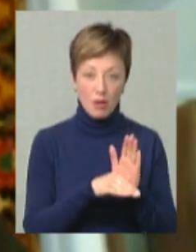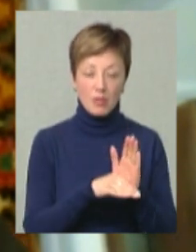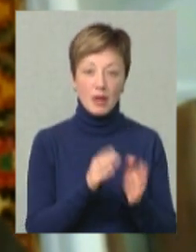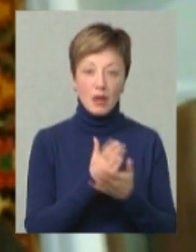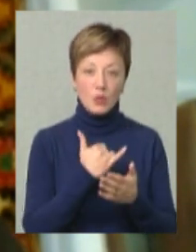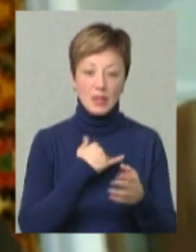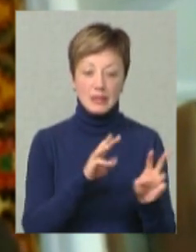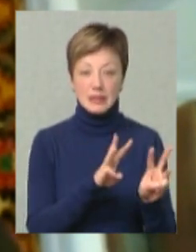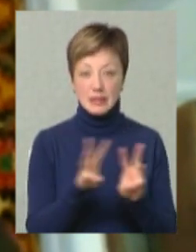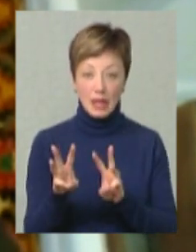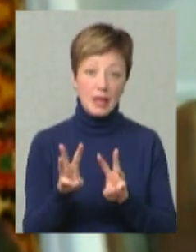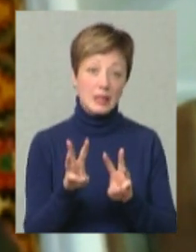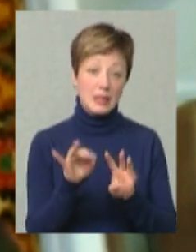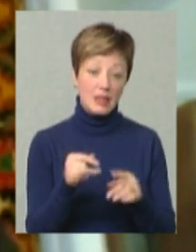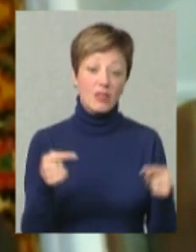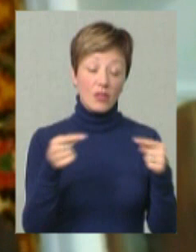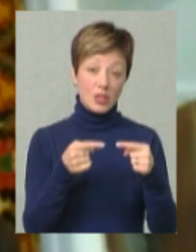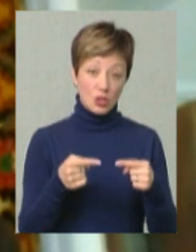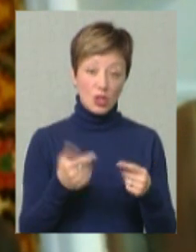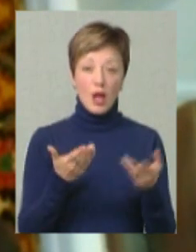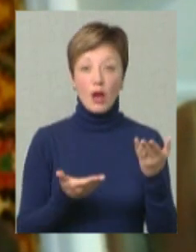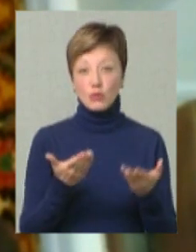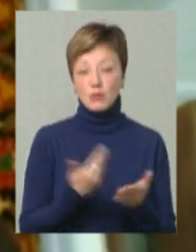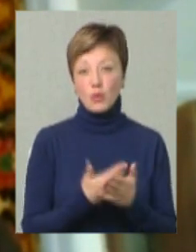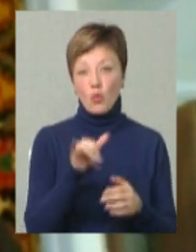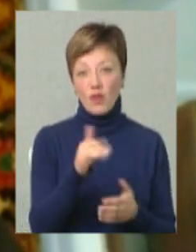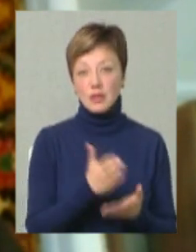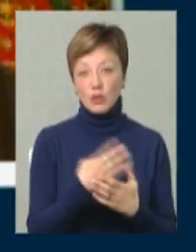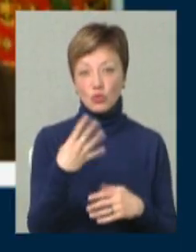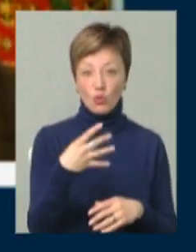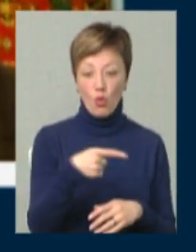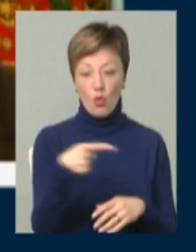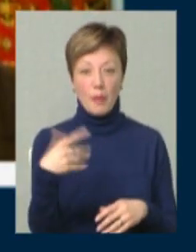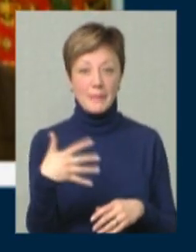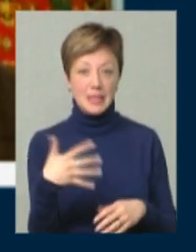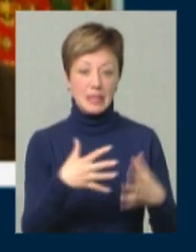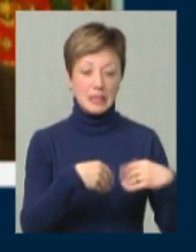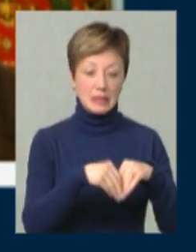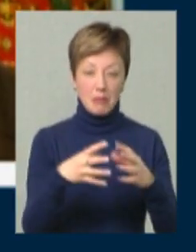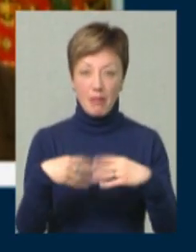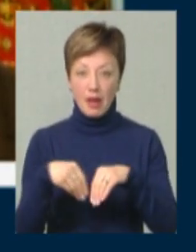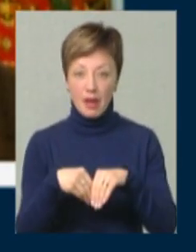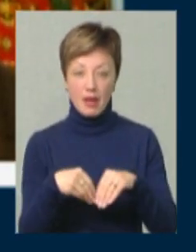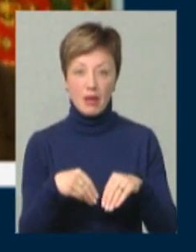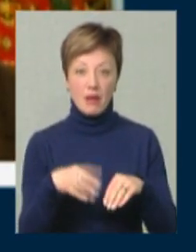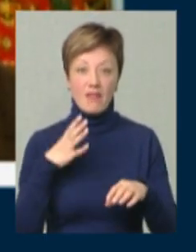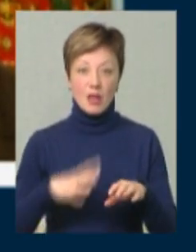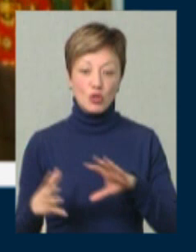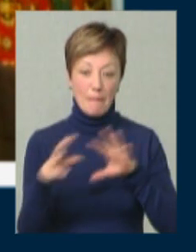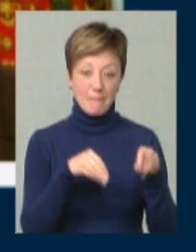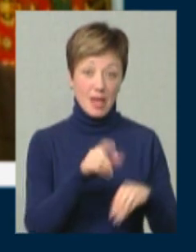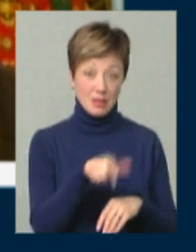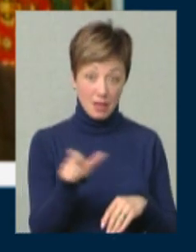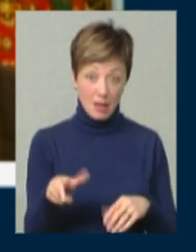є в нас на сайті, і де визначити, ну, якщо, умовно, у вас є там 40 чи 50 сімей невимушених